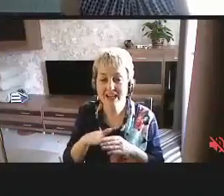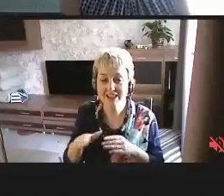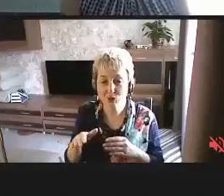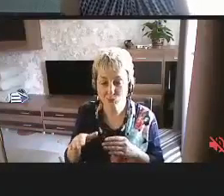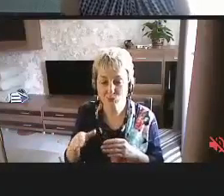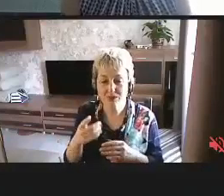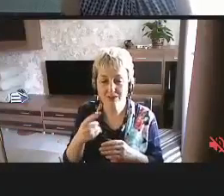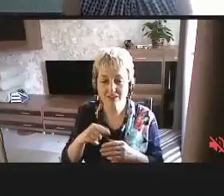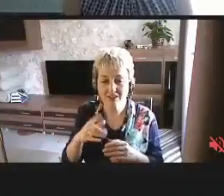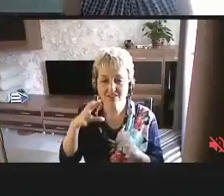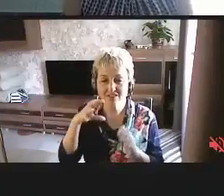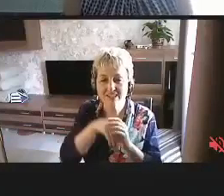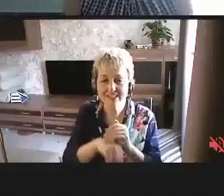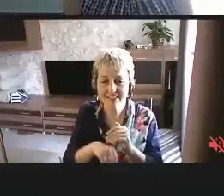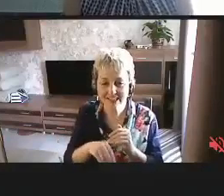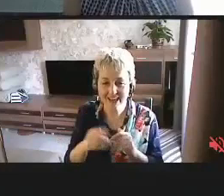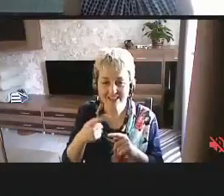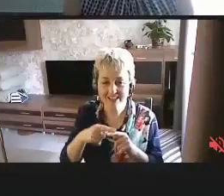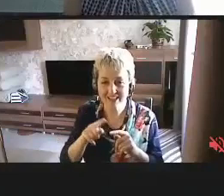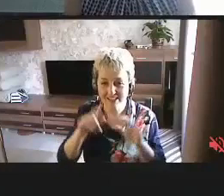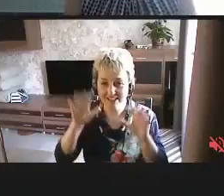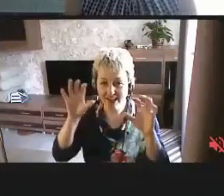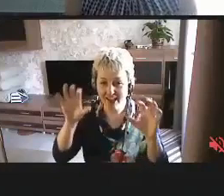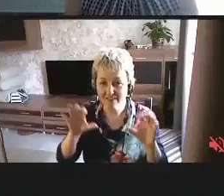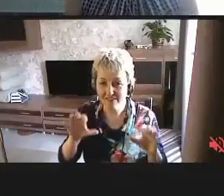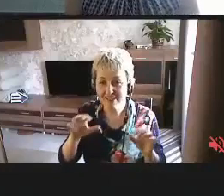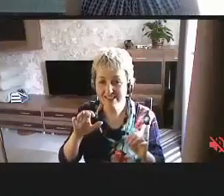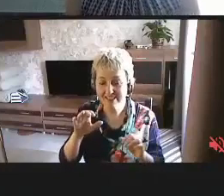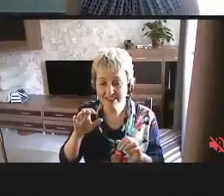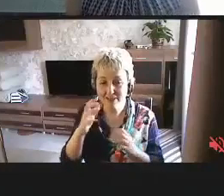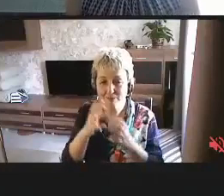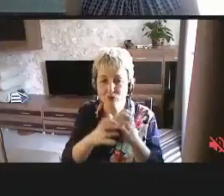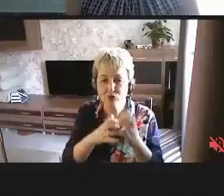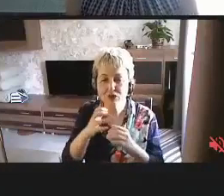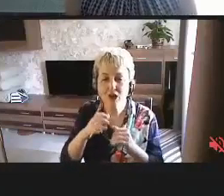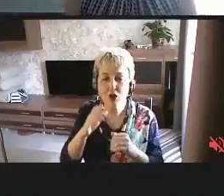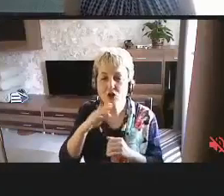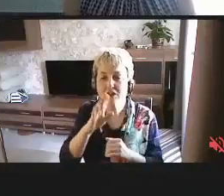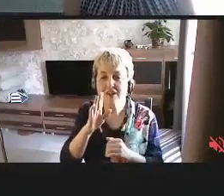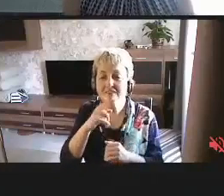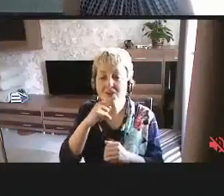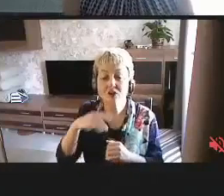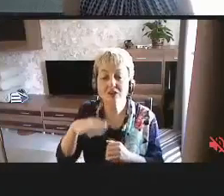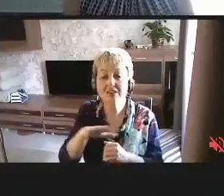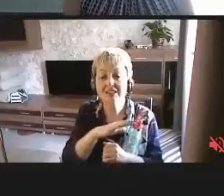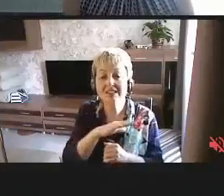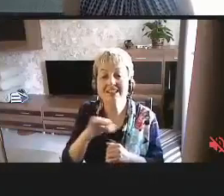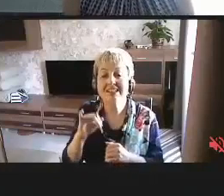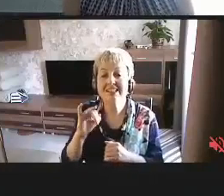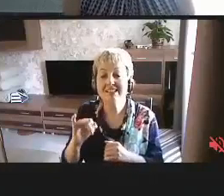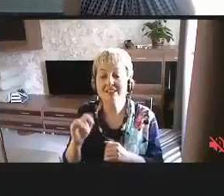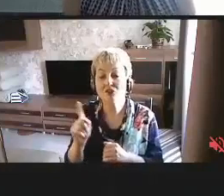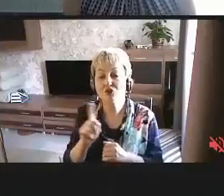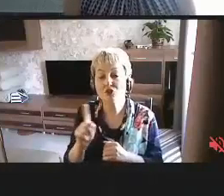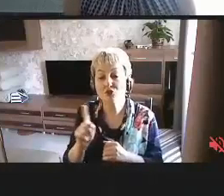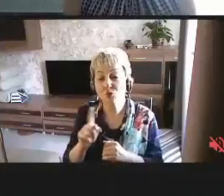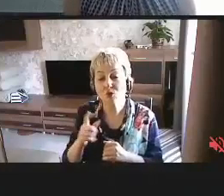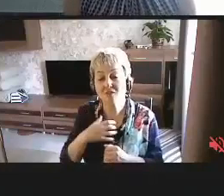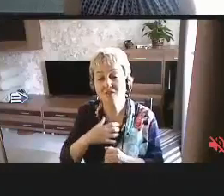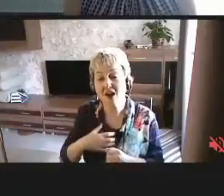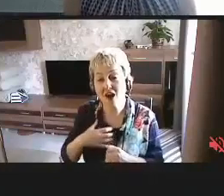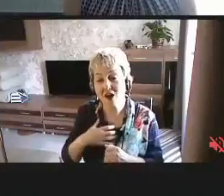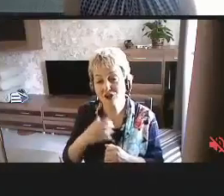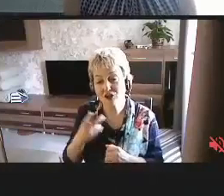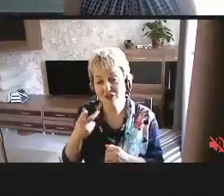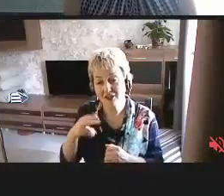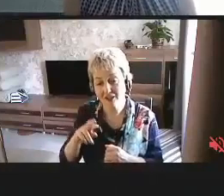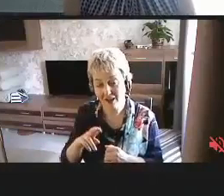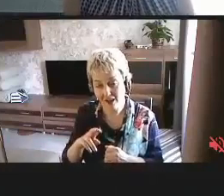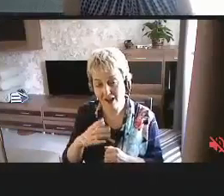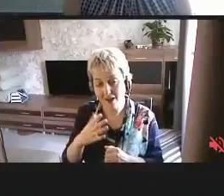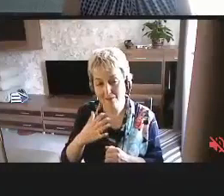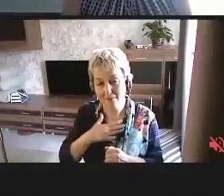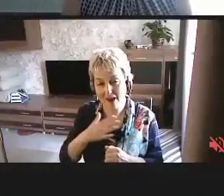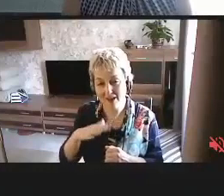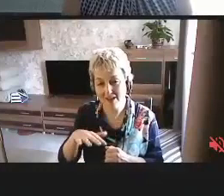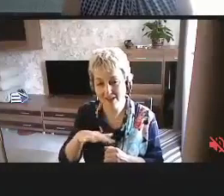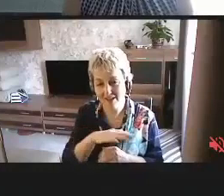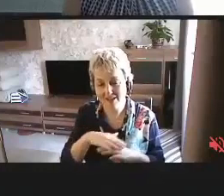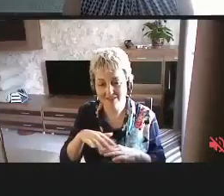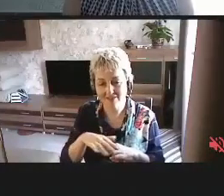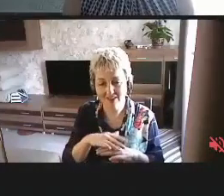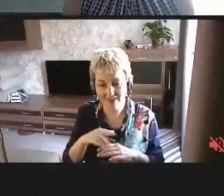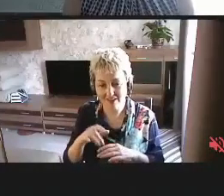внедряется эта Конвенция в Россию. И что важно для моей сферы